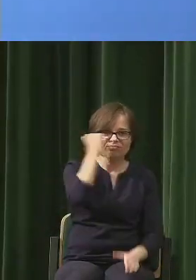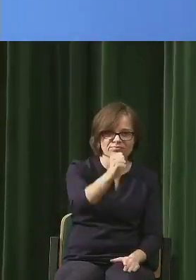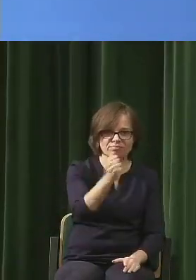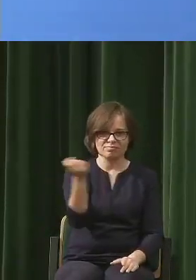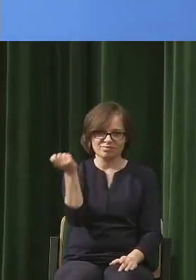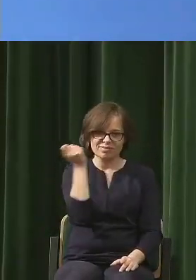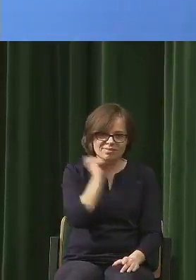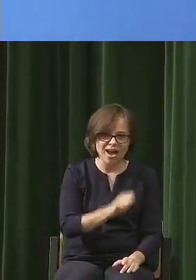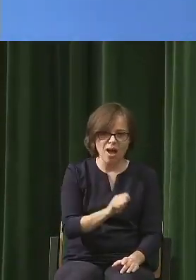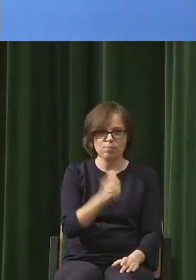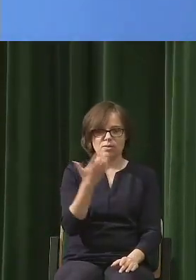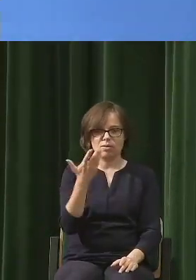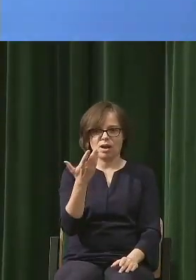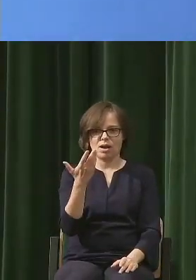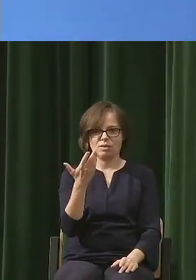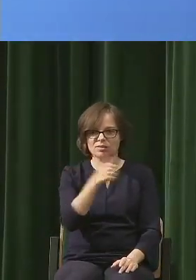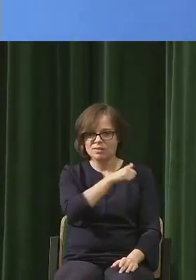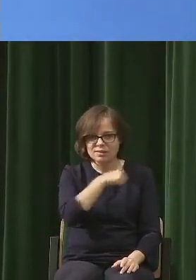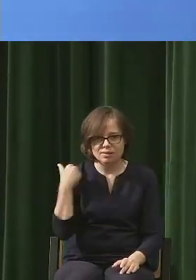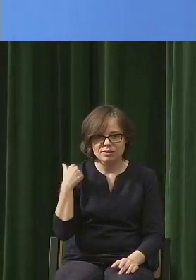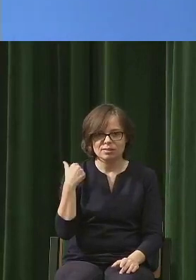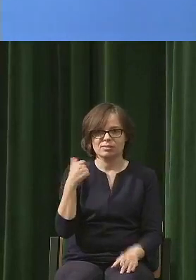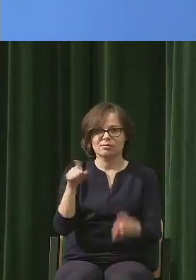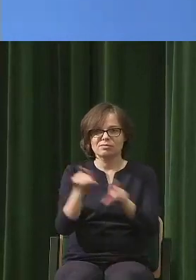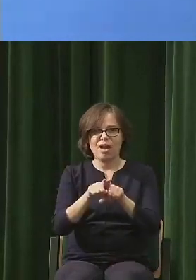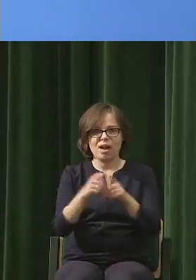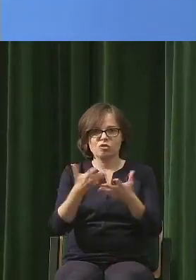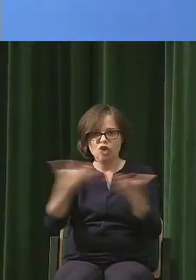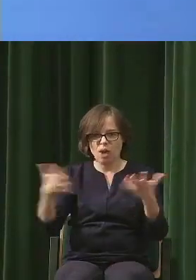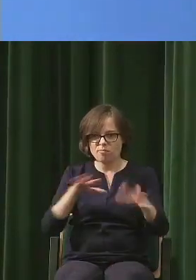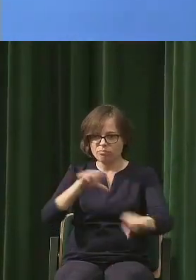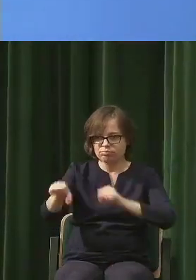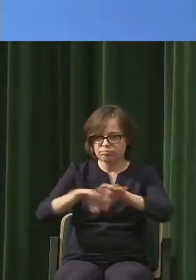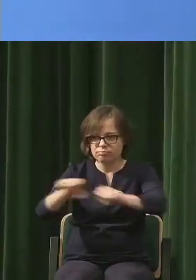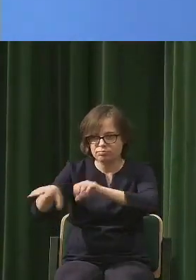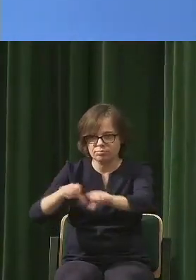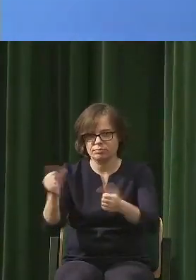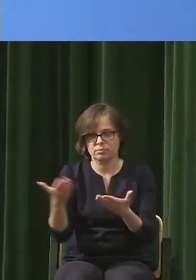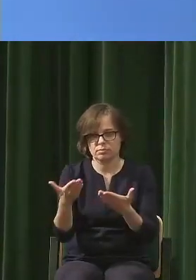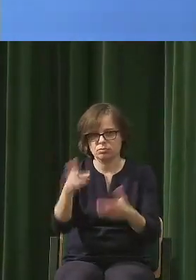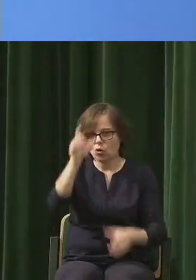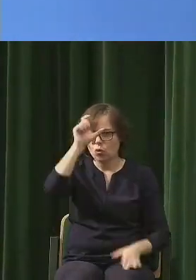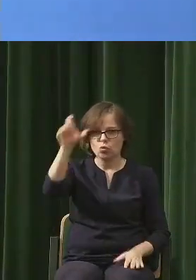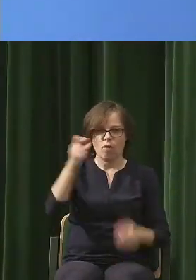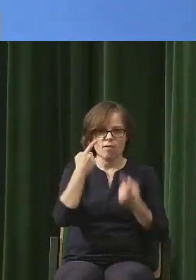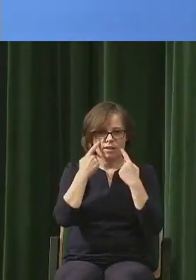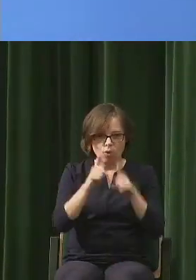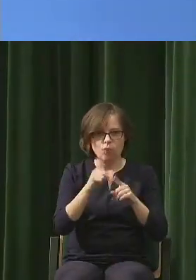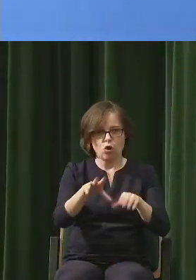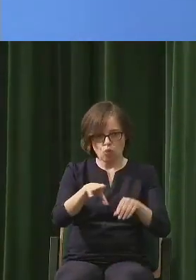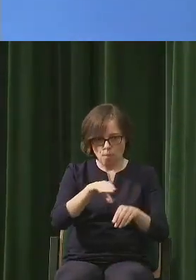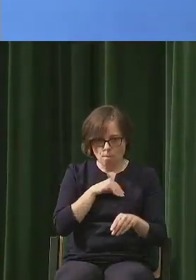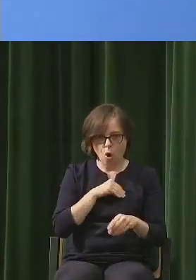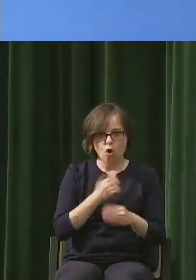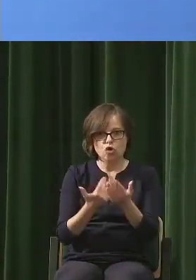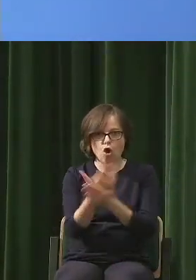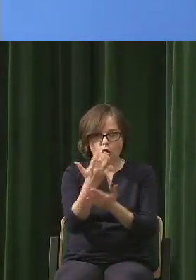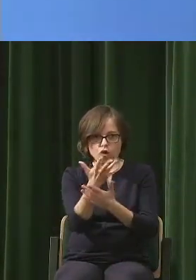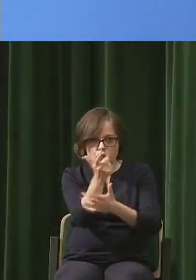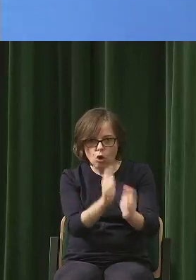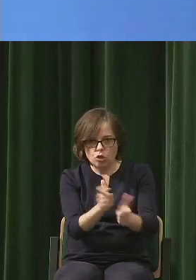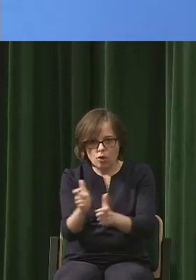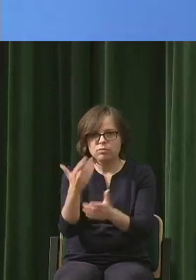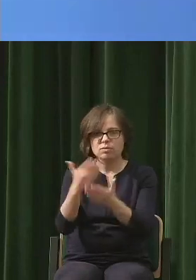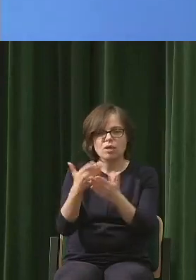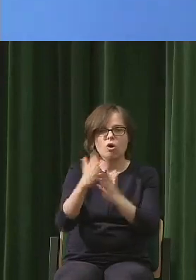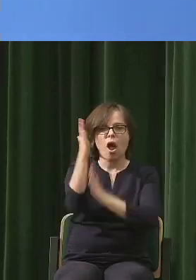największe areały osobnicze zasiedlać. Zauważył, że potrafi uprawiać rośliny, więc wycinał